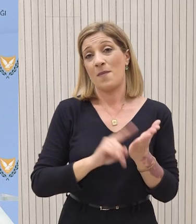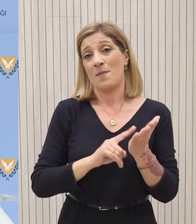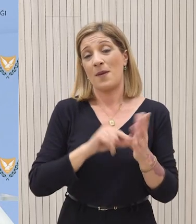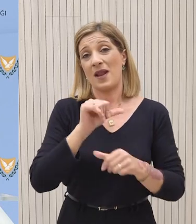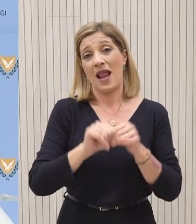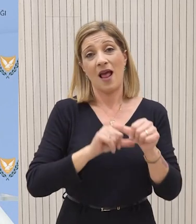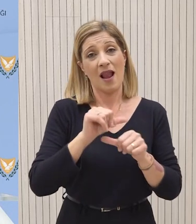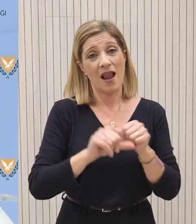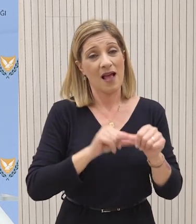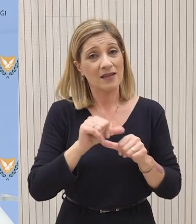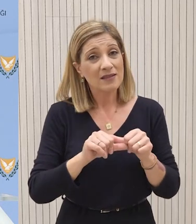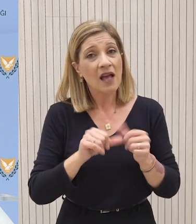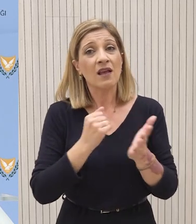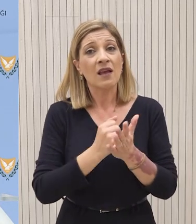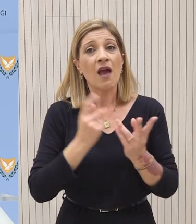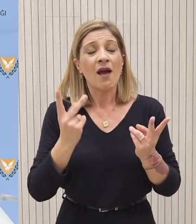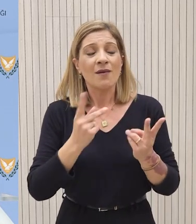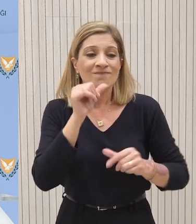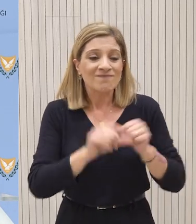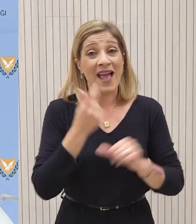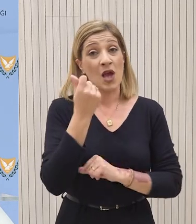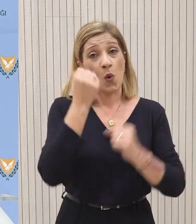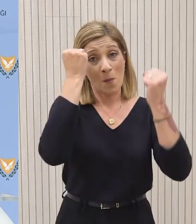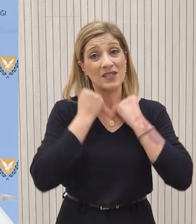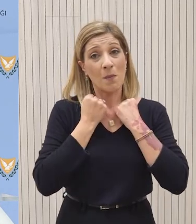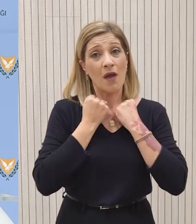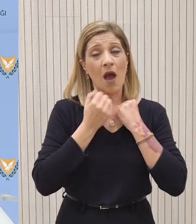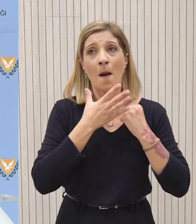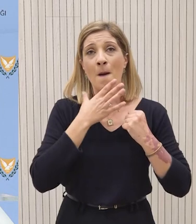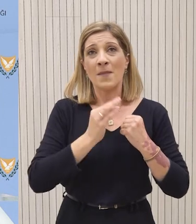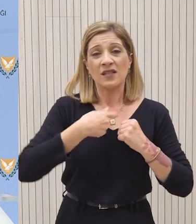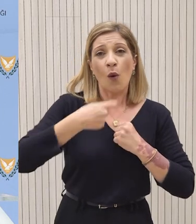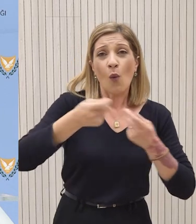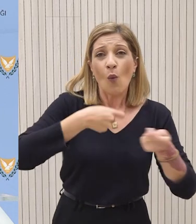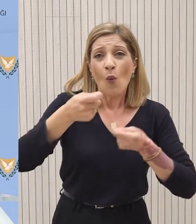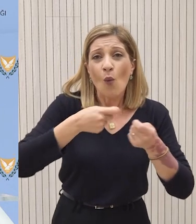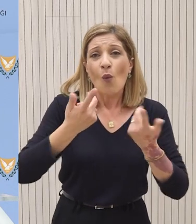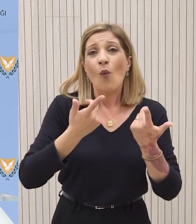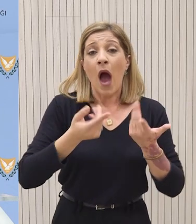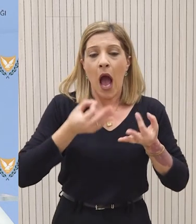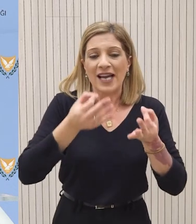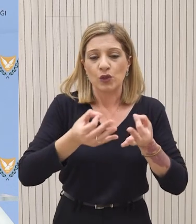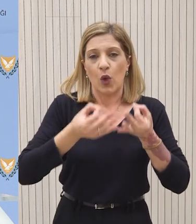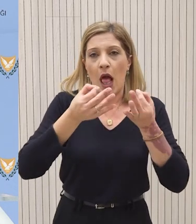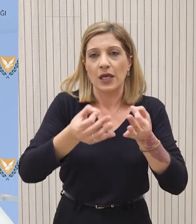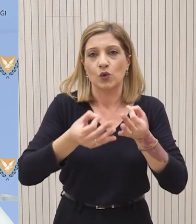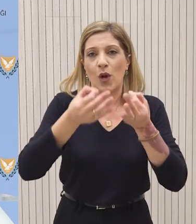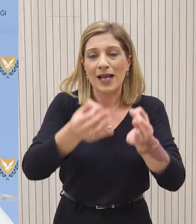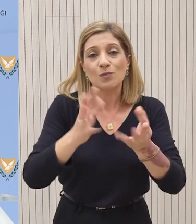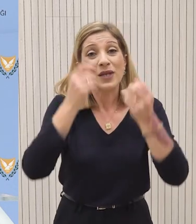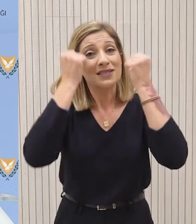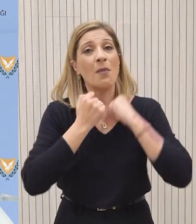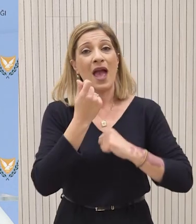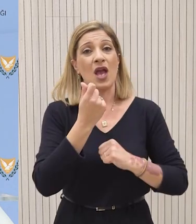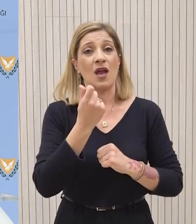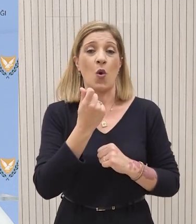επιτρέψουμε σε καμία περίπτωση να εκτροχιαστούν τα δημόσια οικονομικά της χώρας μας. Δεν πρέπει να επιτρέψουμε περαιτέρω αναστολή, οριζόντι αναστολή, τον εκπίζω. Είναι